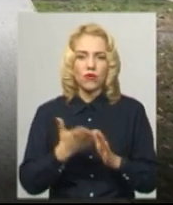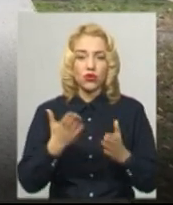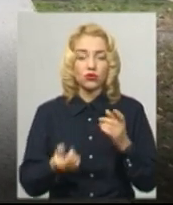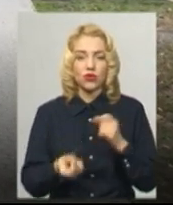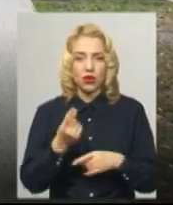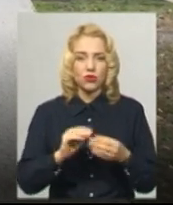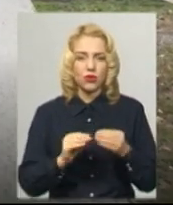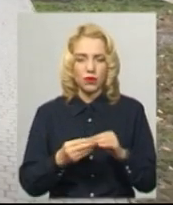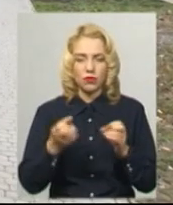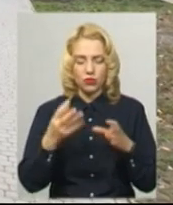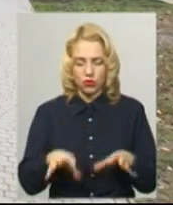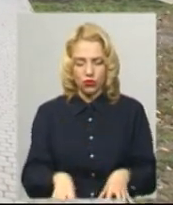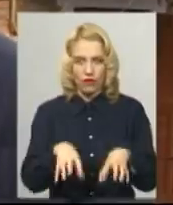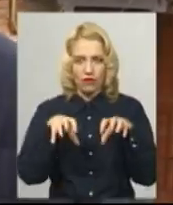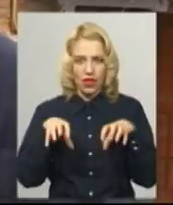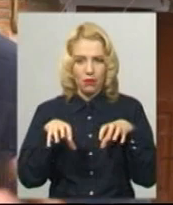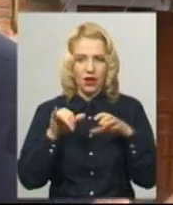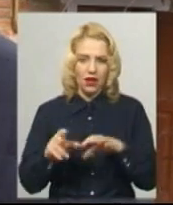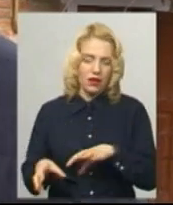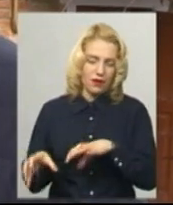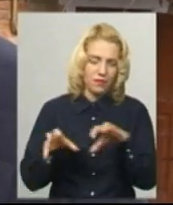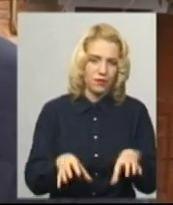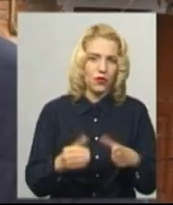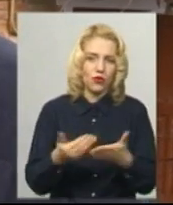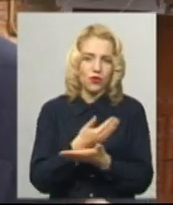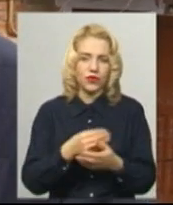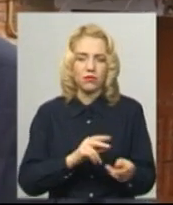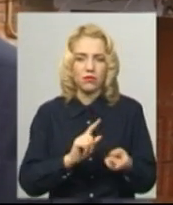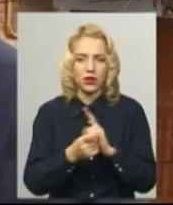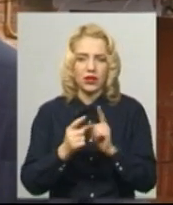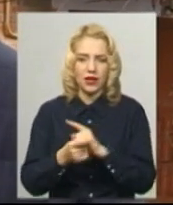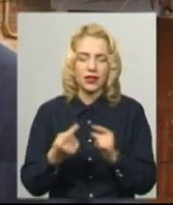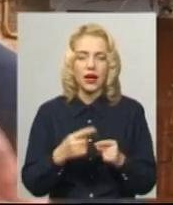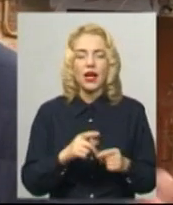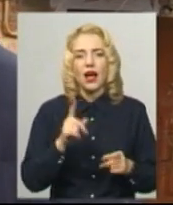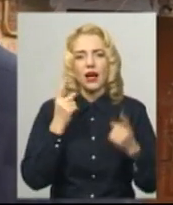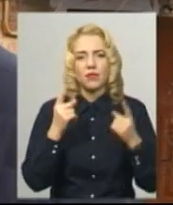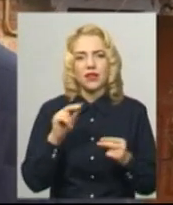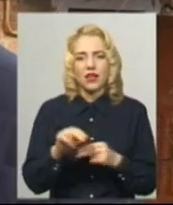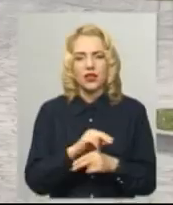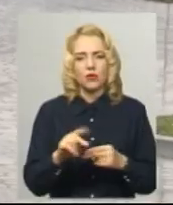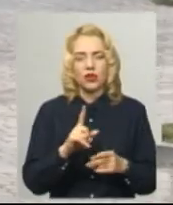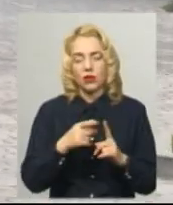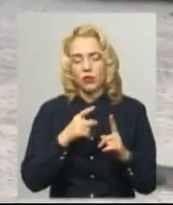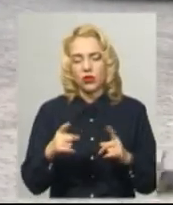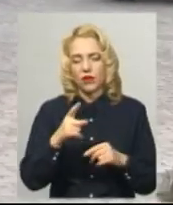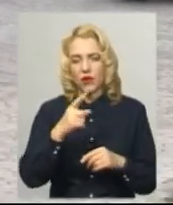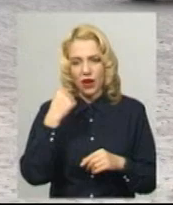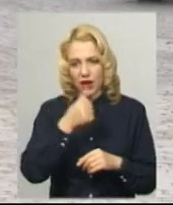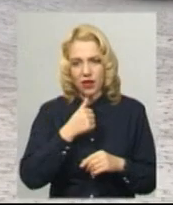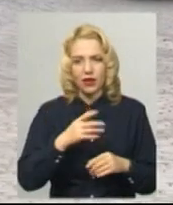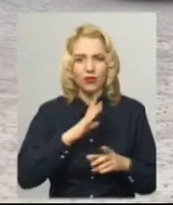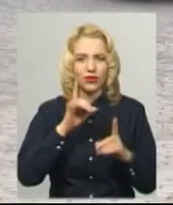проблеми, він просто винімає і нам міняє. Ігор Забіяка розповідає, капремонт, який тривав понад рік, завдавав незручностей мешканцям вулиці та